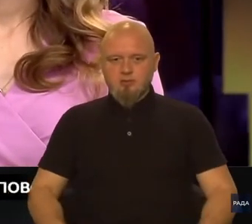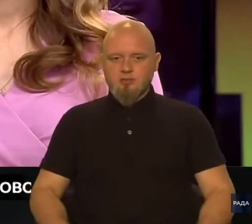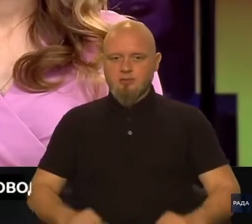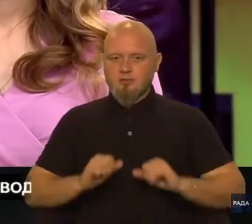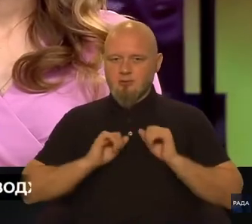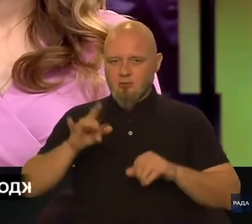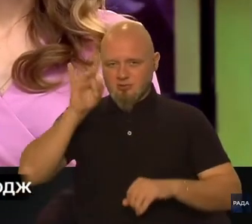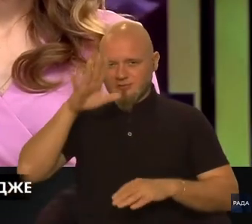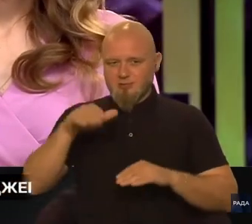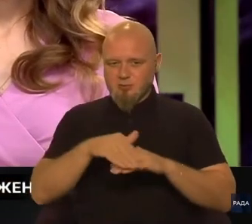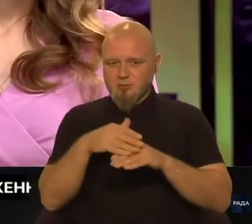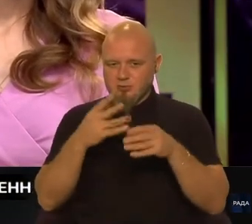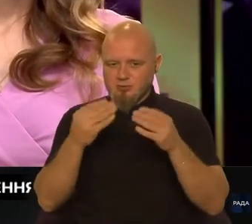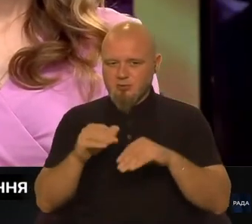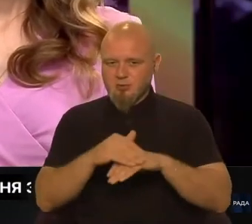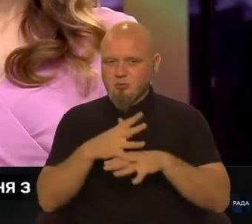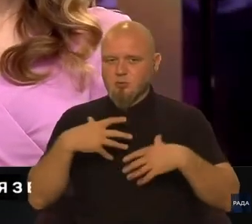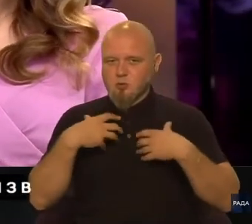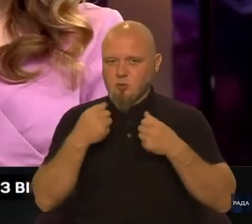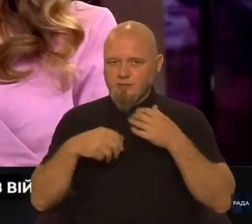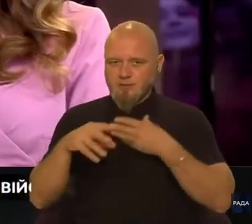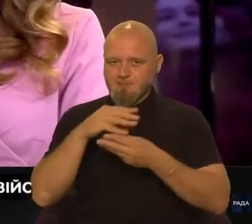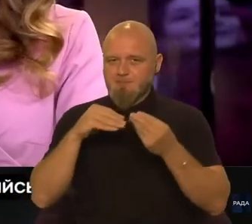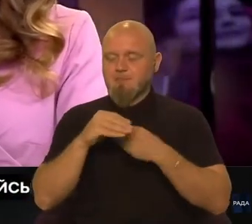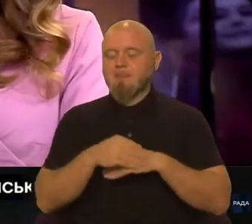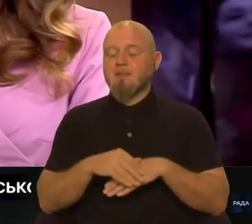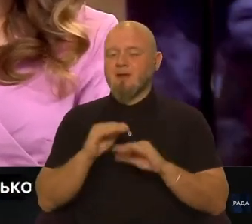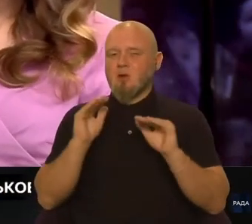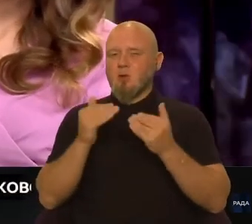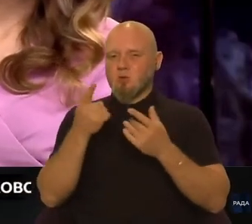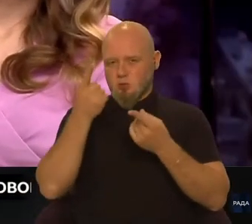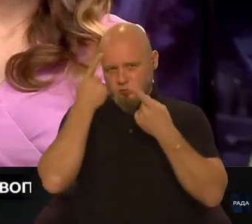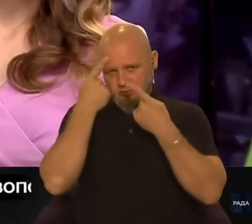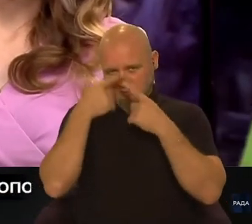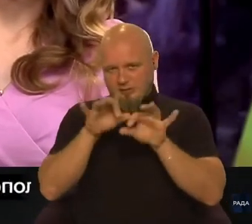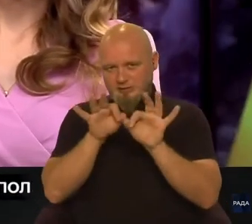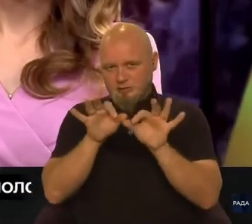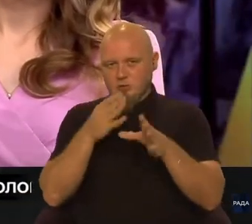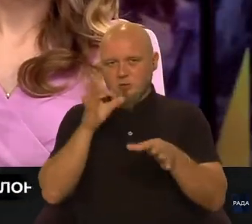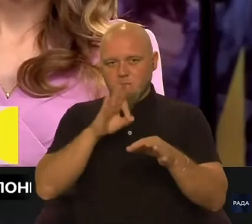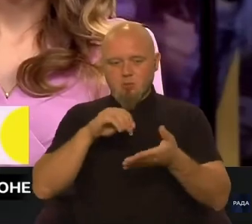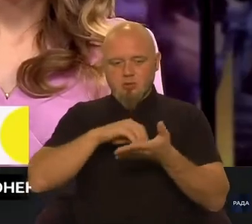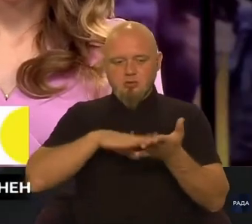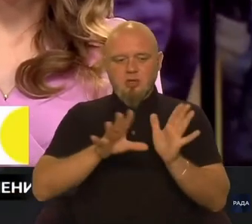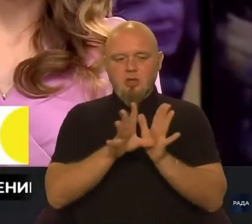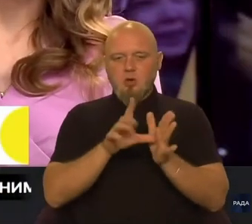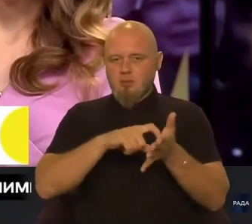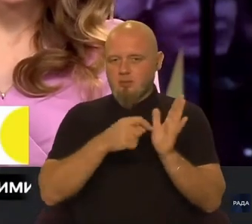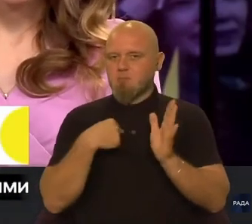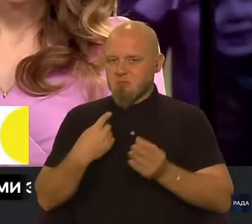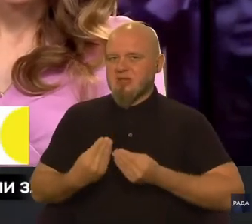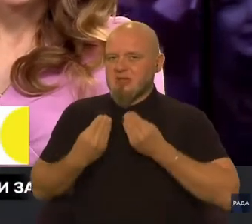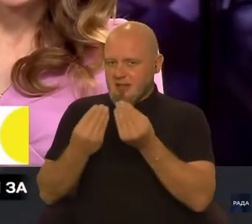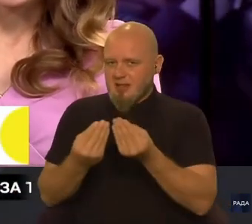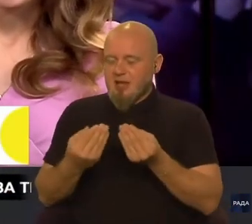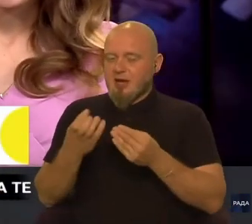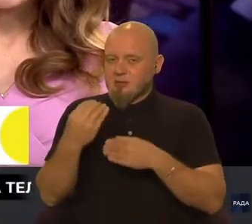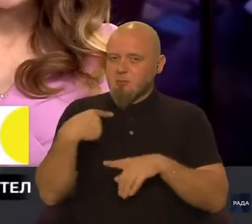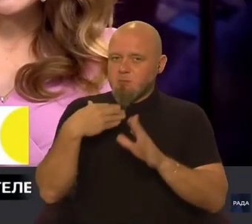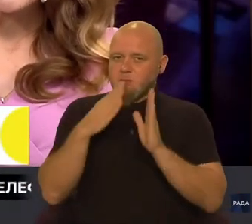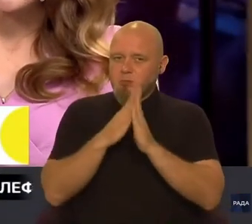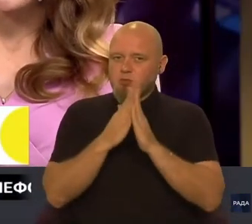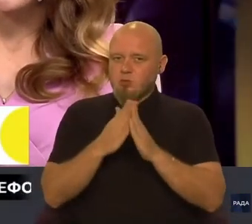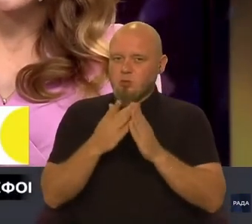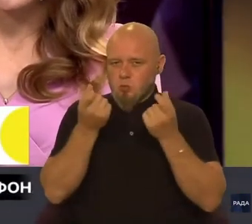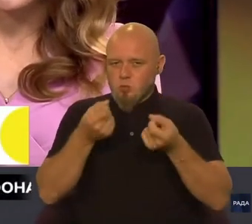Героям слава, доброго дня, доброго здоров'я! Пане Андрію, коротко, з інструкцією про реєстрацію електронного кабінету ми дали, але я ви ще попрошу уточнити